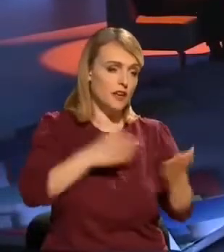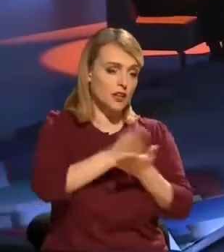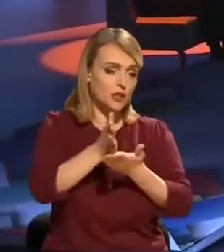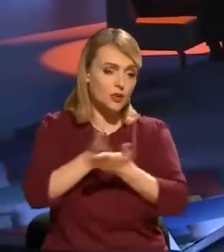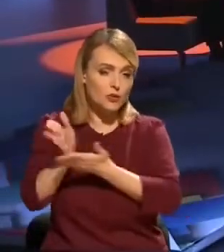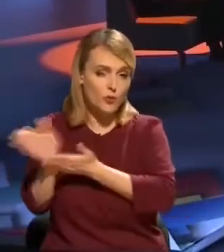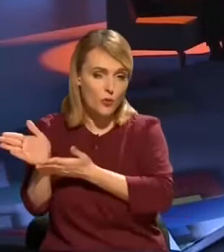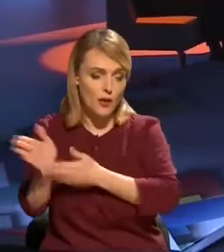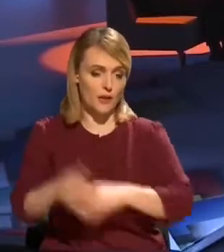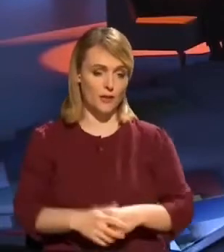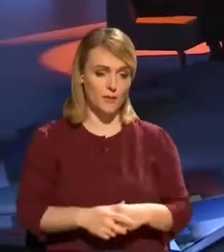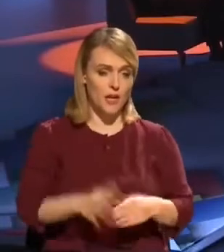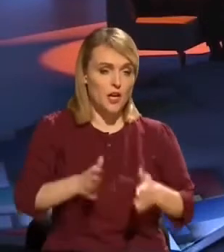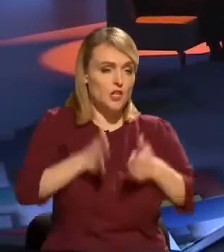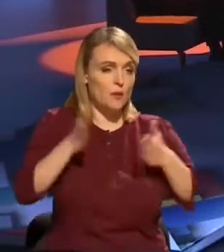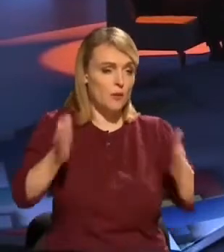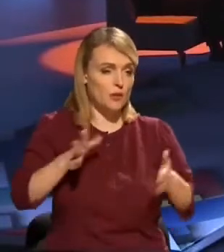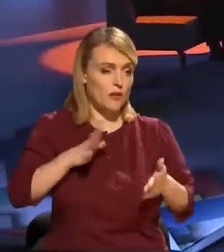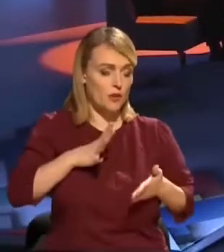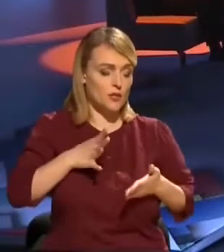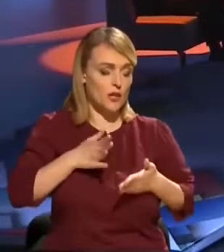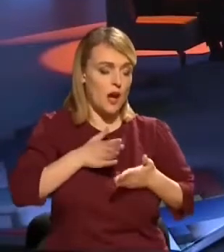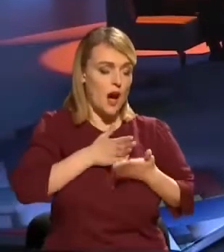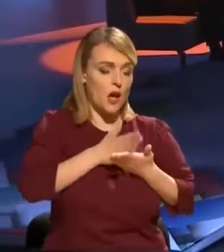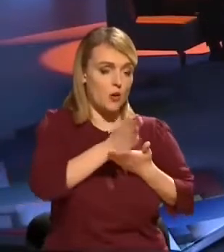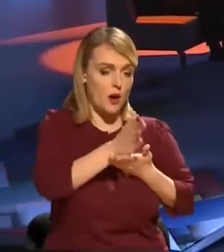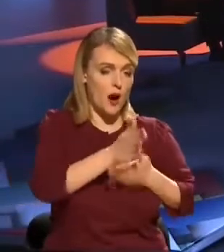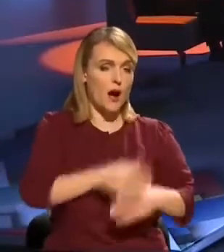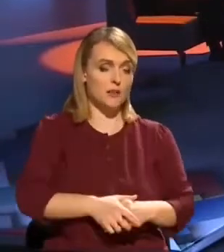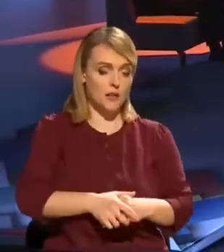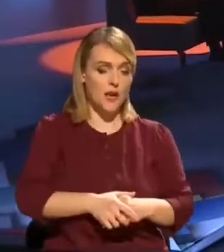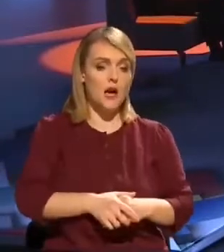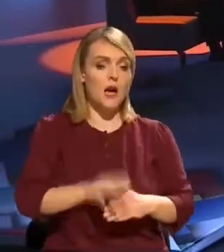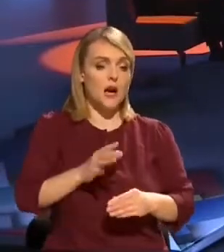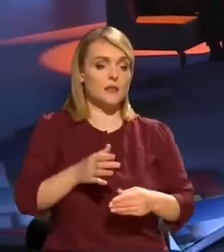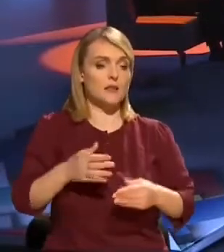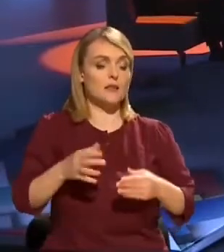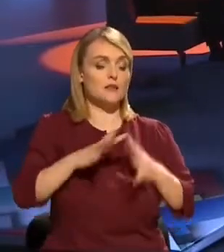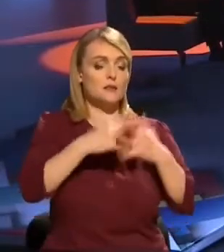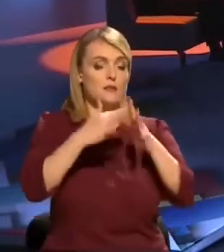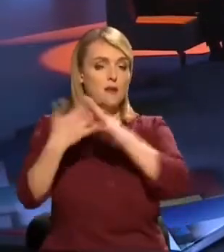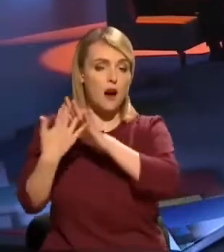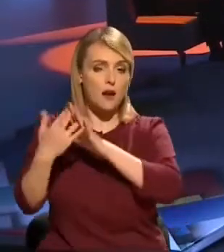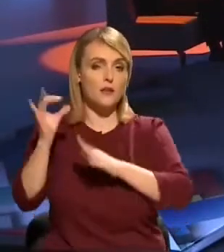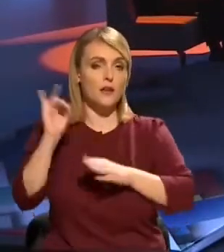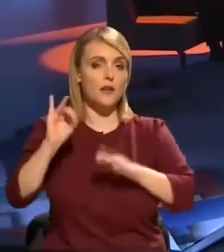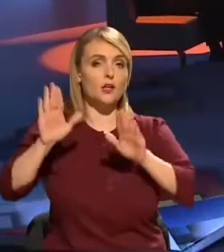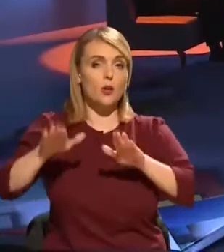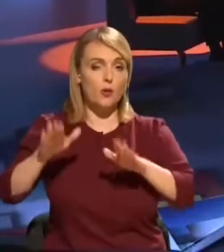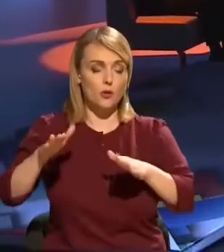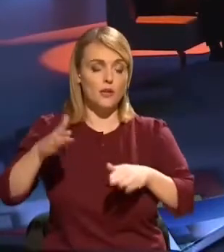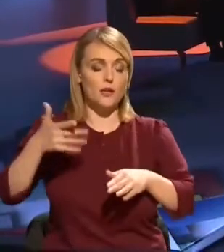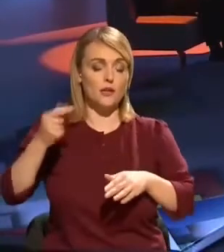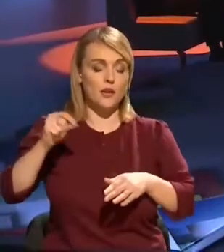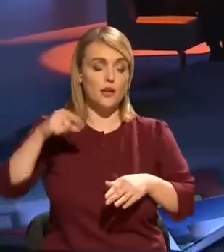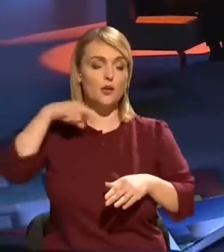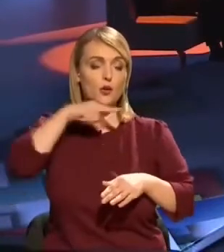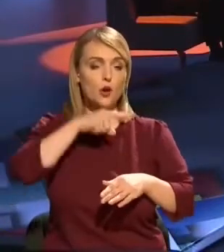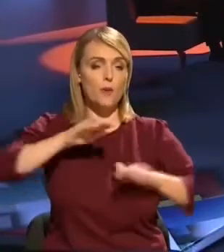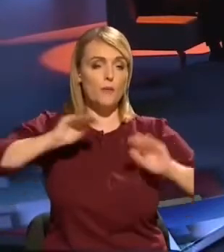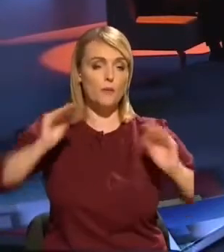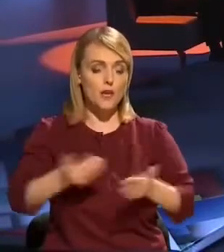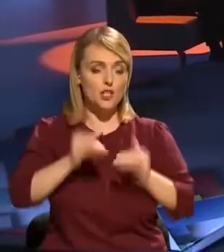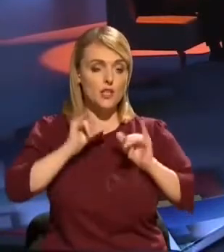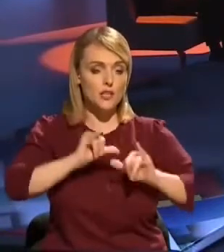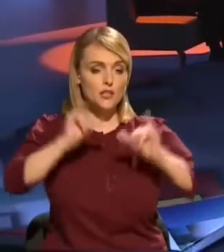și o atenție spărită fiind alocată zonelor rurale și zonelor cu o economie mai puțin dezvoltată. Acest